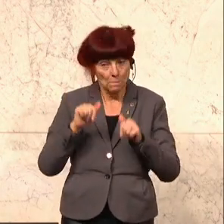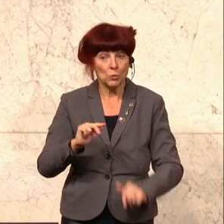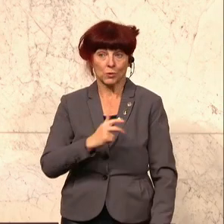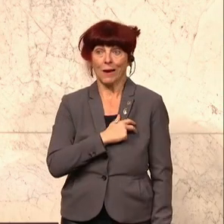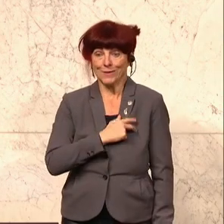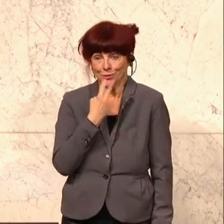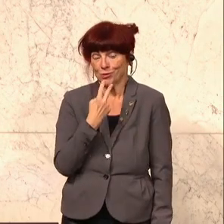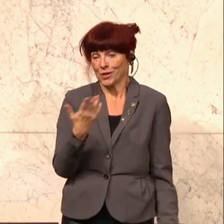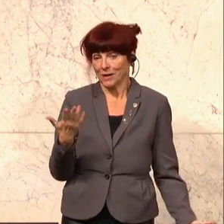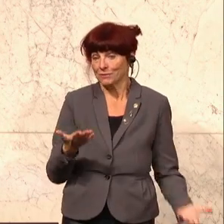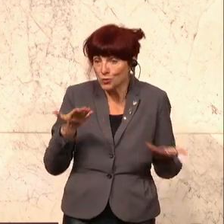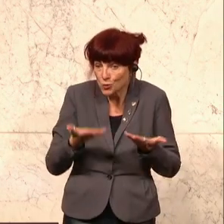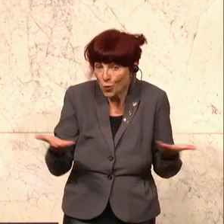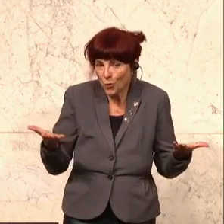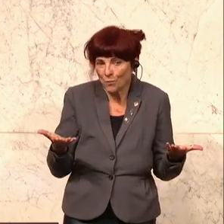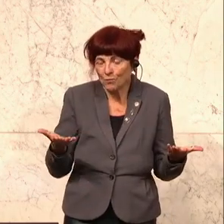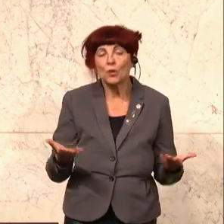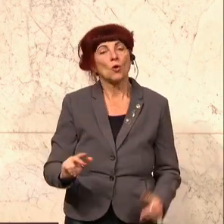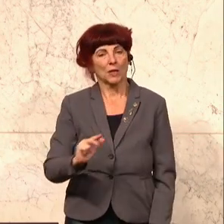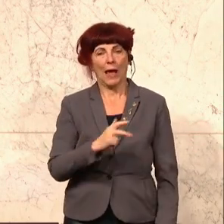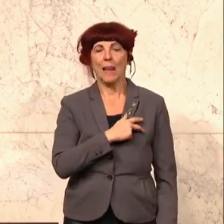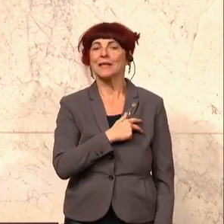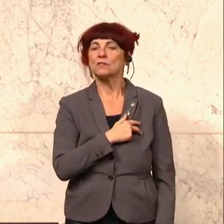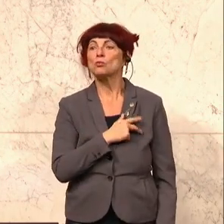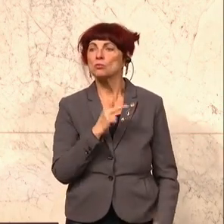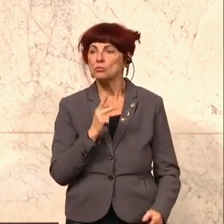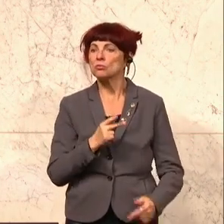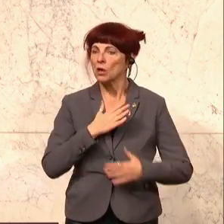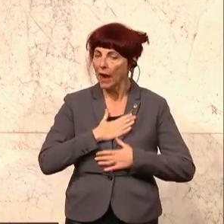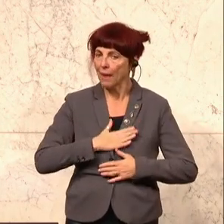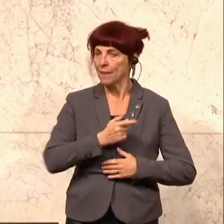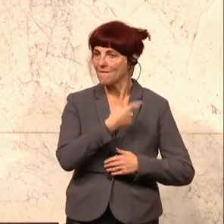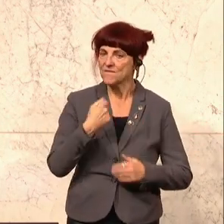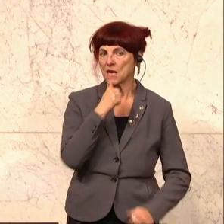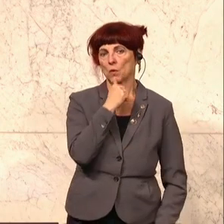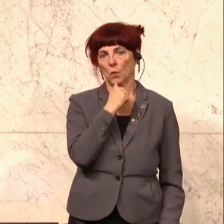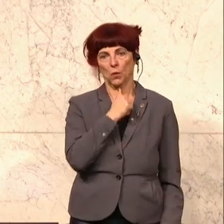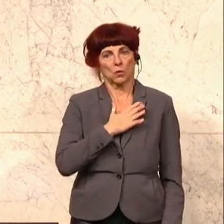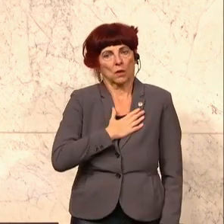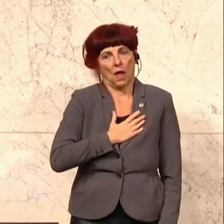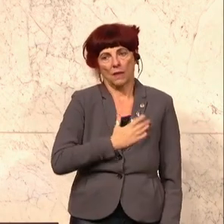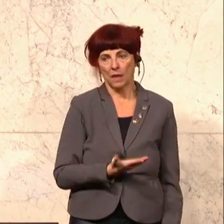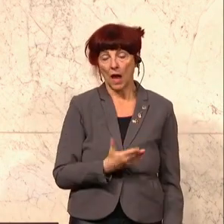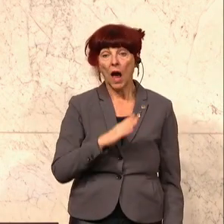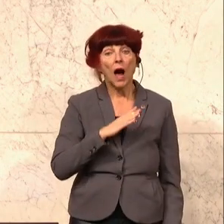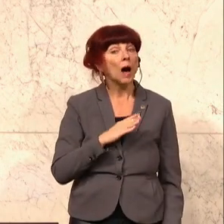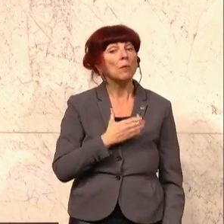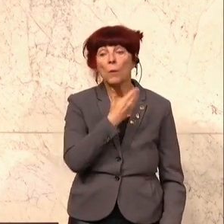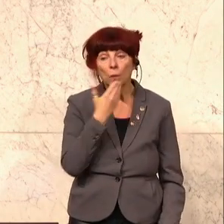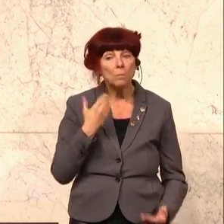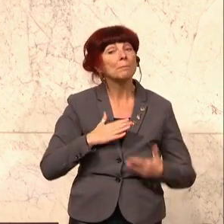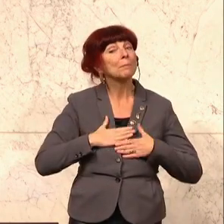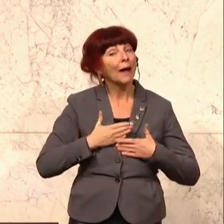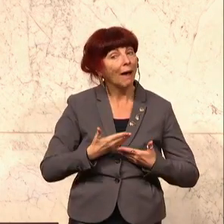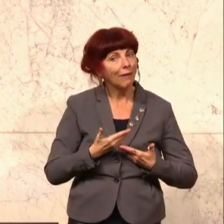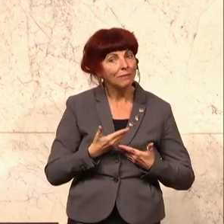sein. Und Realismus können Sie haben von uns Grünen. Wofür wir nicht zu haben sind, sind